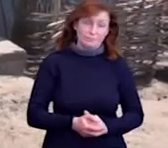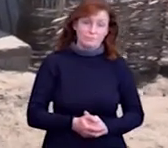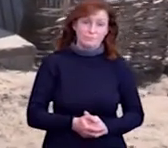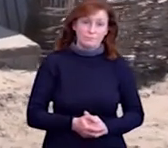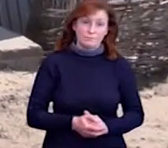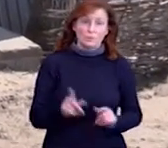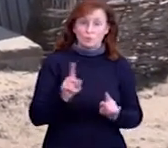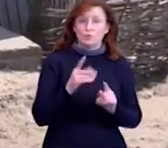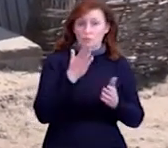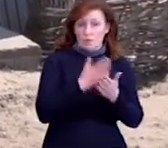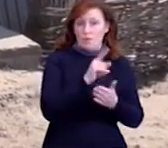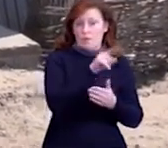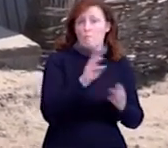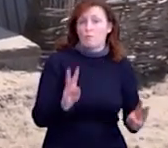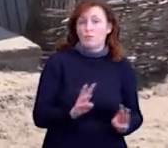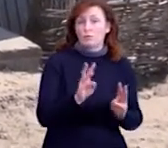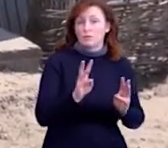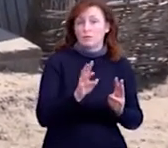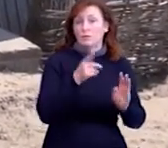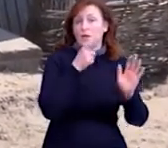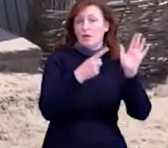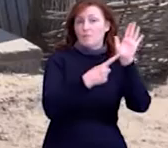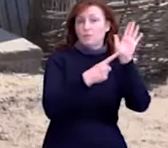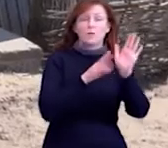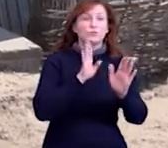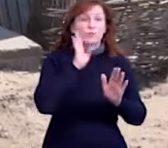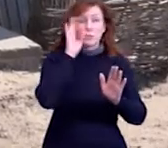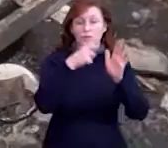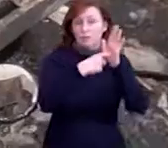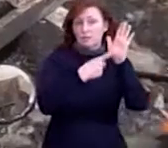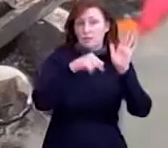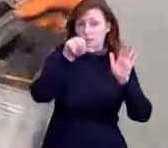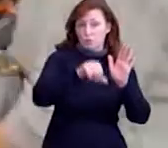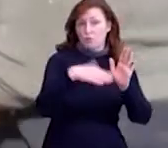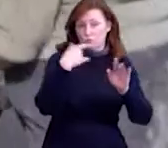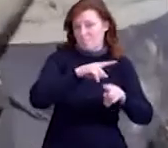що пожежа. 6.16, машина виїхала і поїхала.